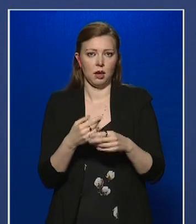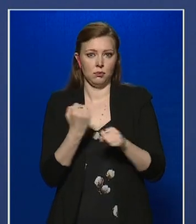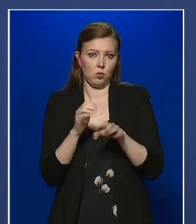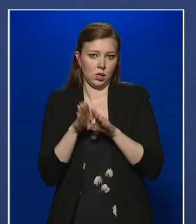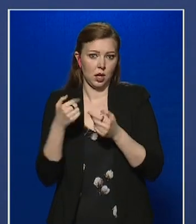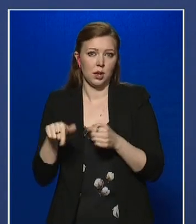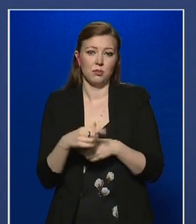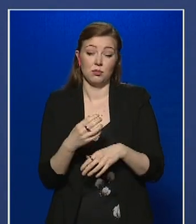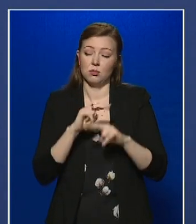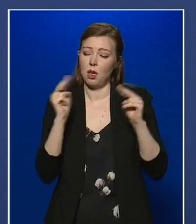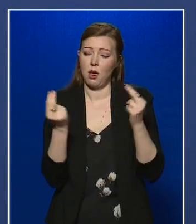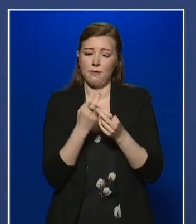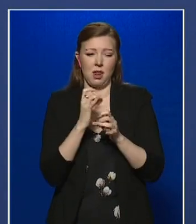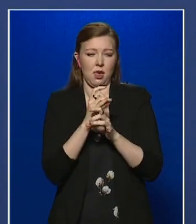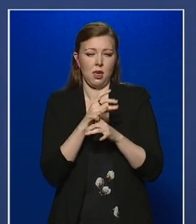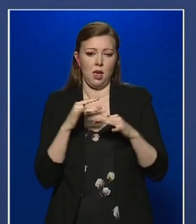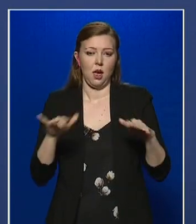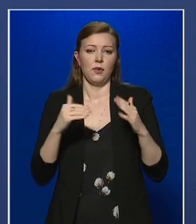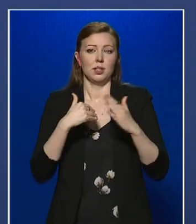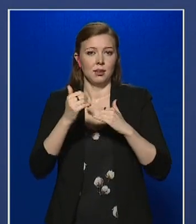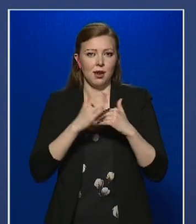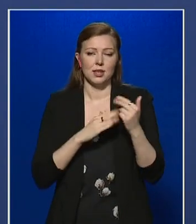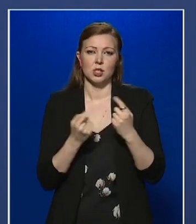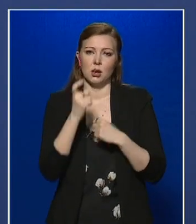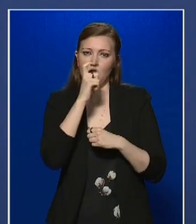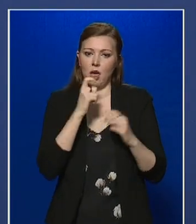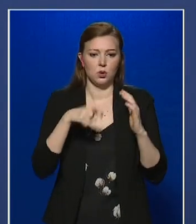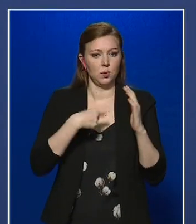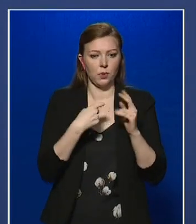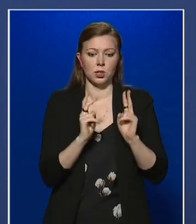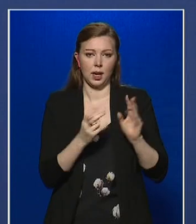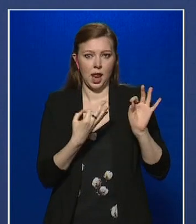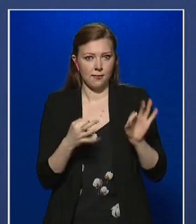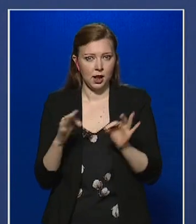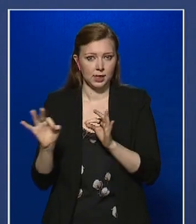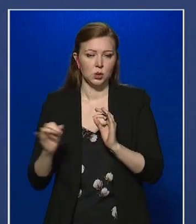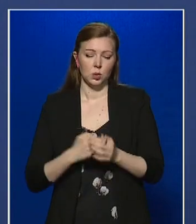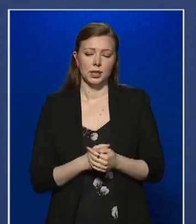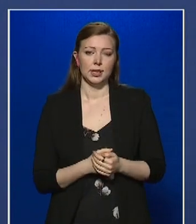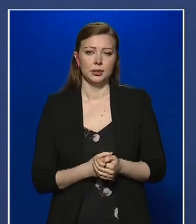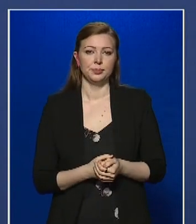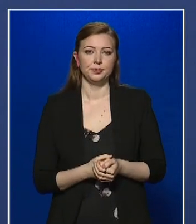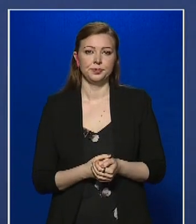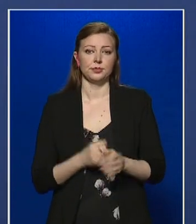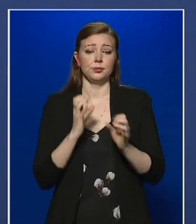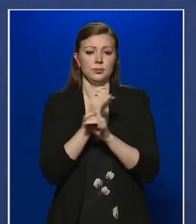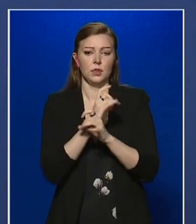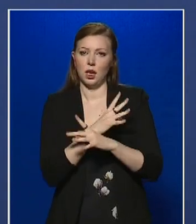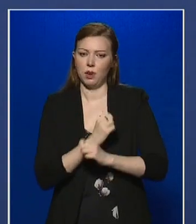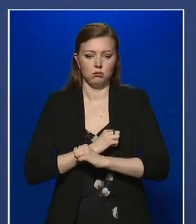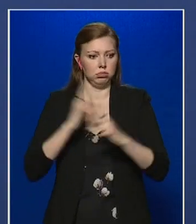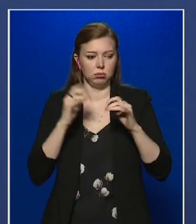világjárványral állunk szemben, melynek kezelése során mindvégig a legrosszabb forgatókönyvre kellett felkészüljünk a járvány